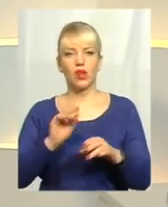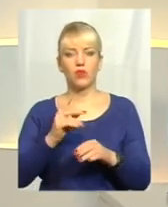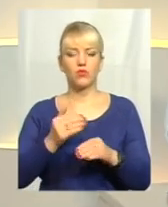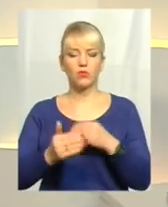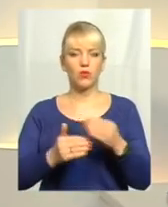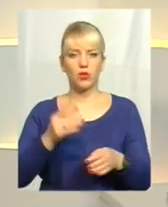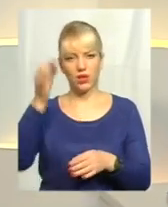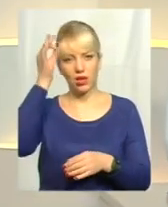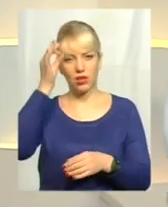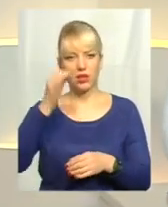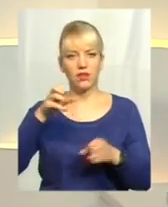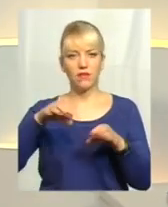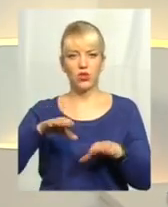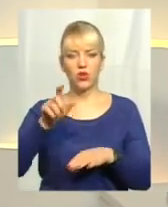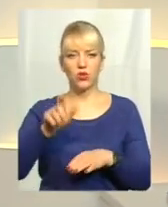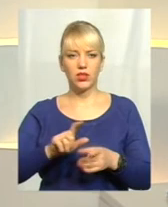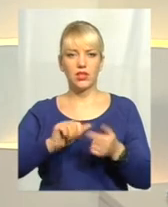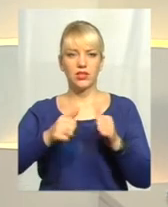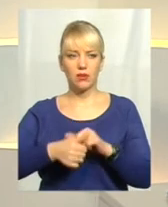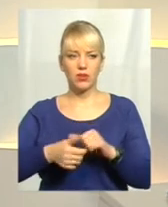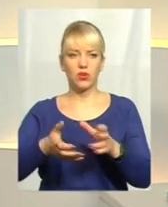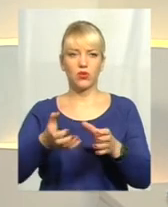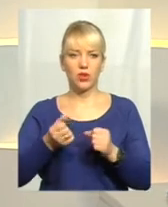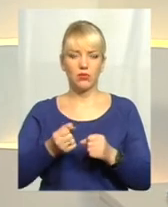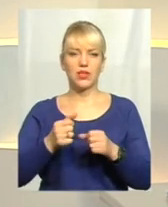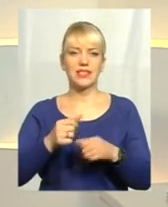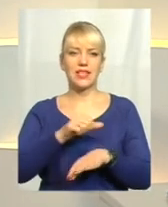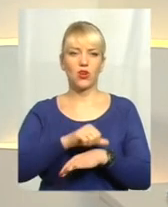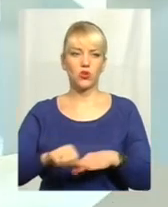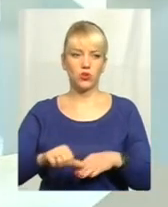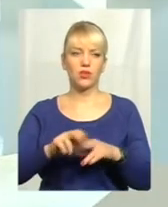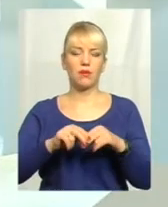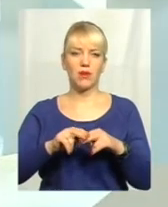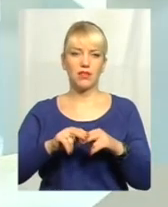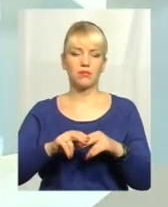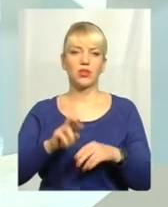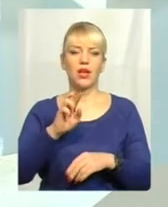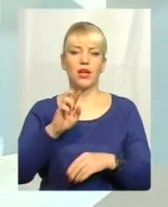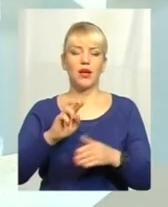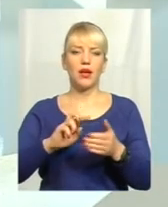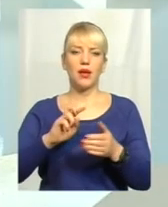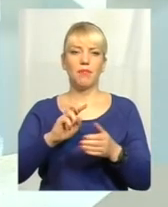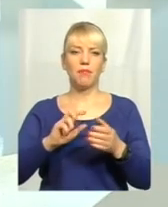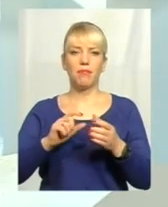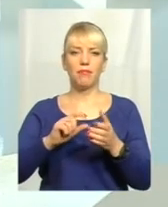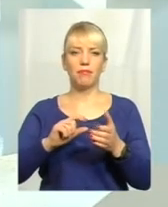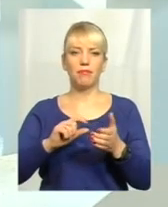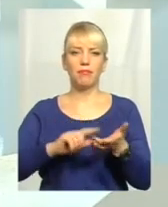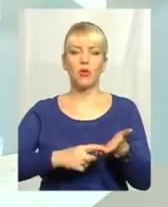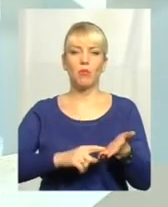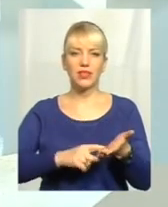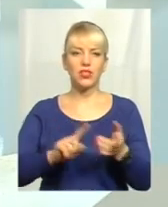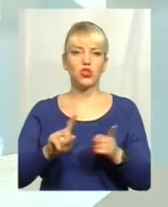нагадайте, вирішила людина замінити, отримати закордонний паспорт біометричний, що треба зробити? Ну,